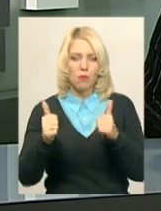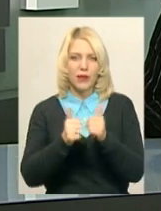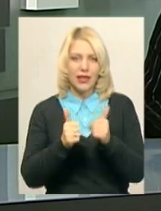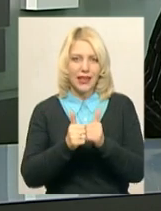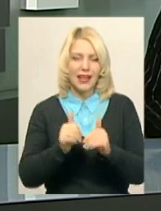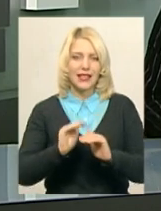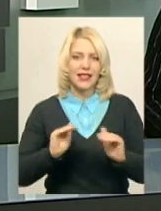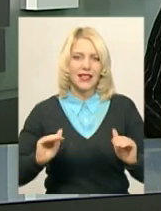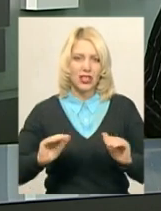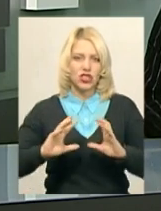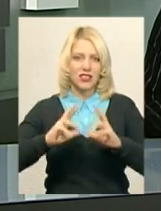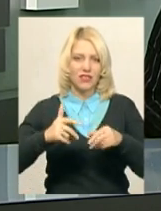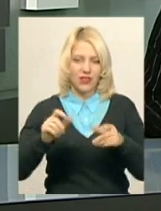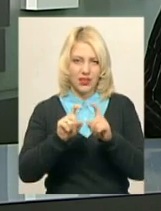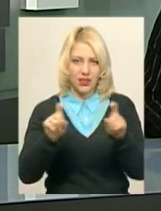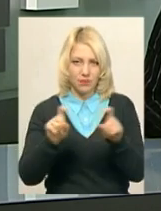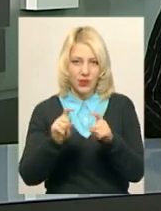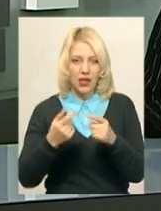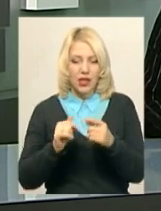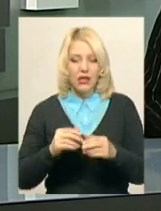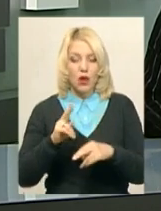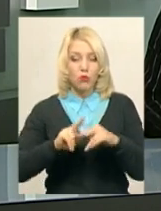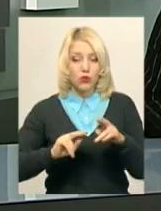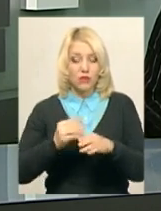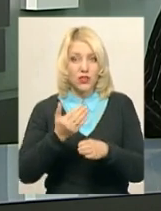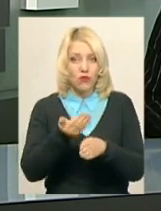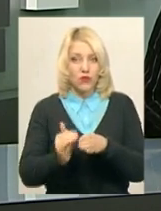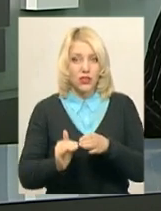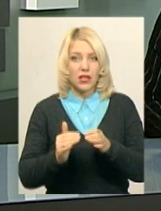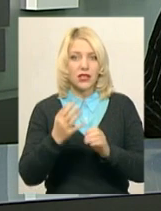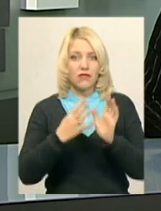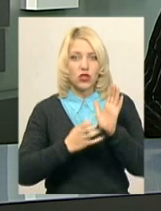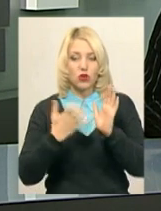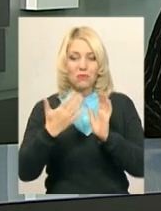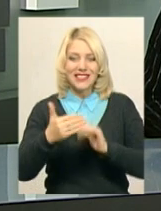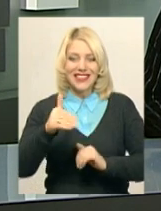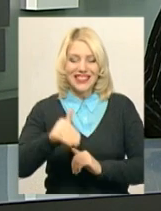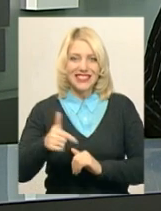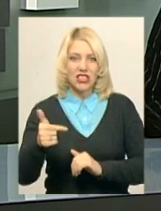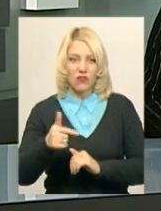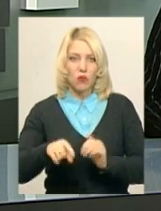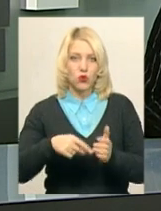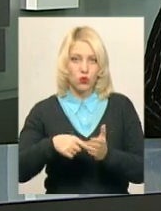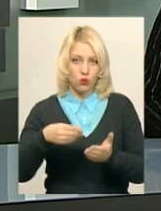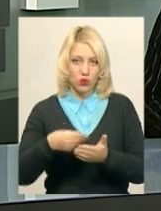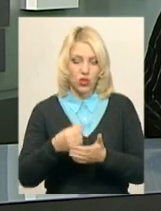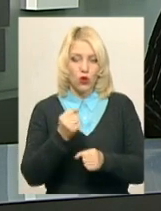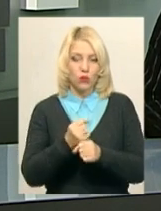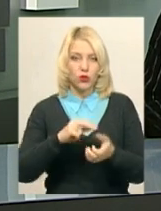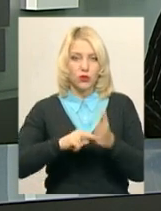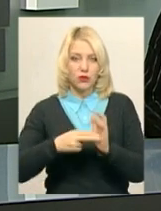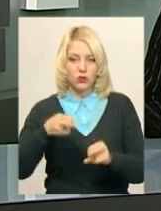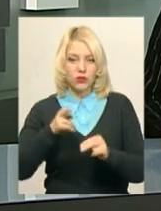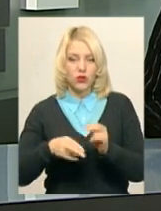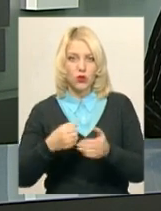«Дитячий світ». На будівництво громадської вбиральні виділено 950 тисяч гривень з міського бюджету. Роботи планують завершити до